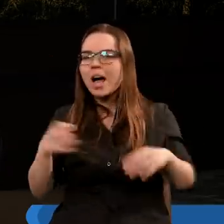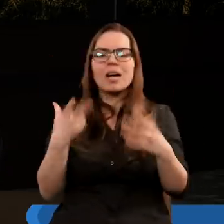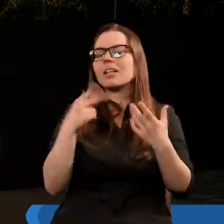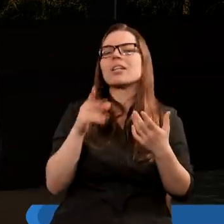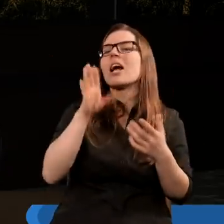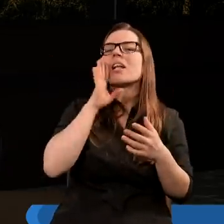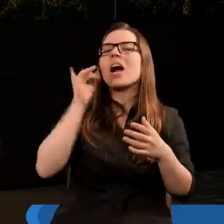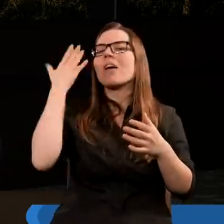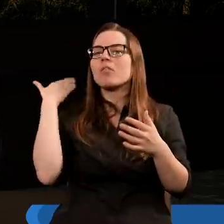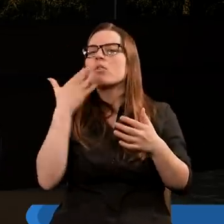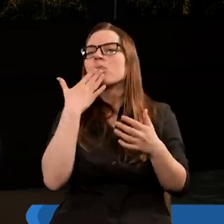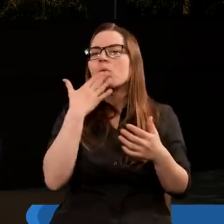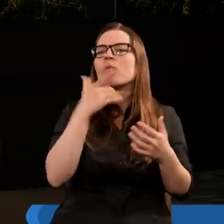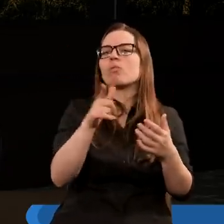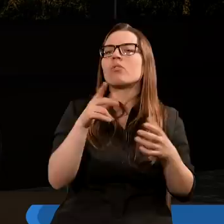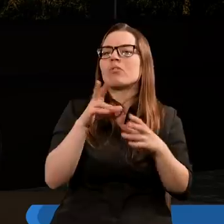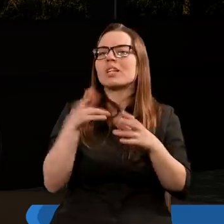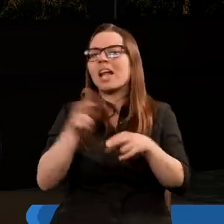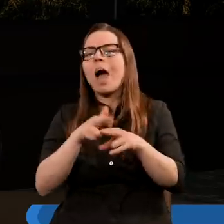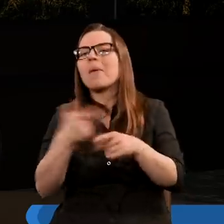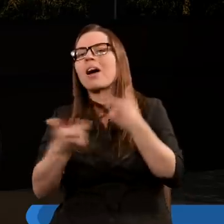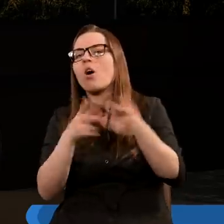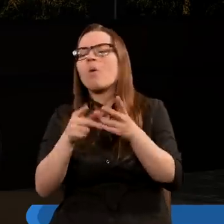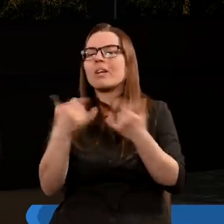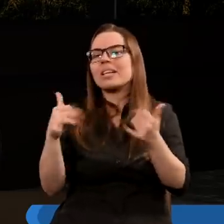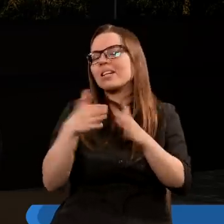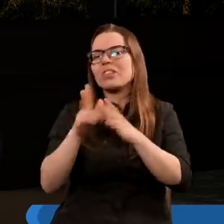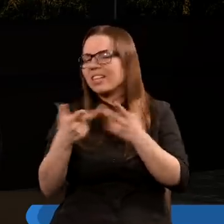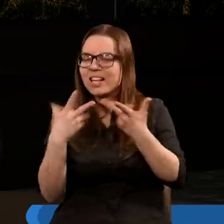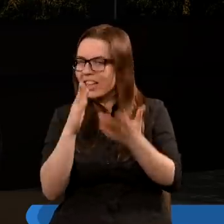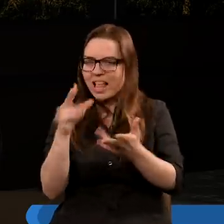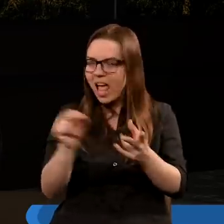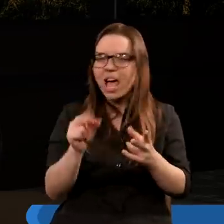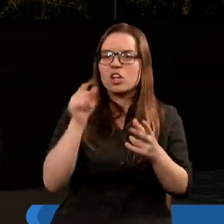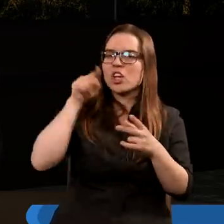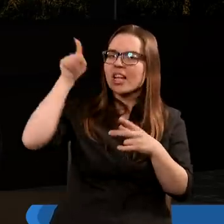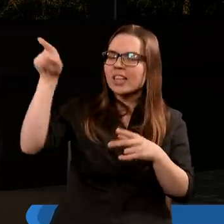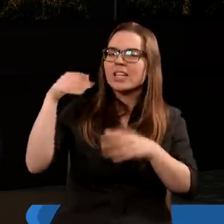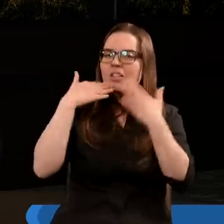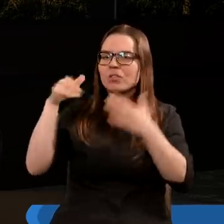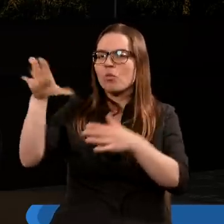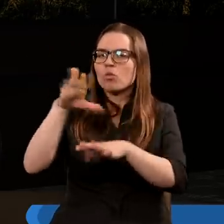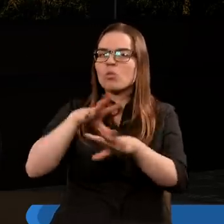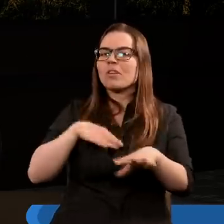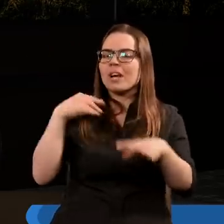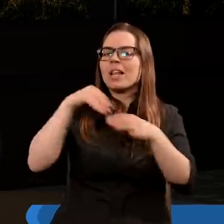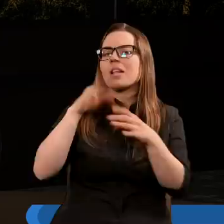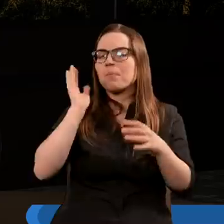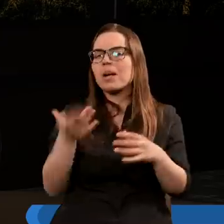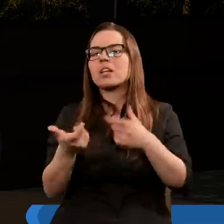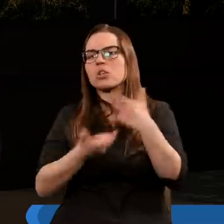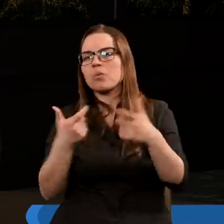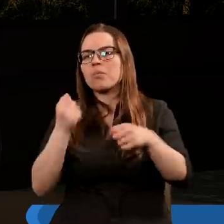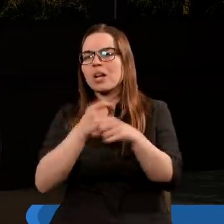nie tak jak właśnie Tytus mówił, że jakieś zapasy będą robić czy kryjówki, ale że Duch Twój Święty będzie miał prawo